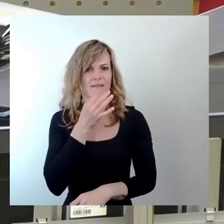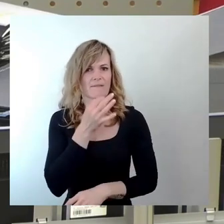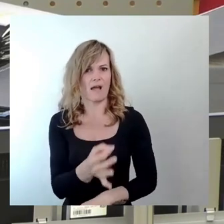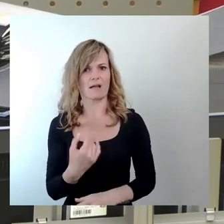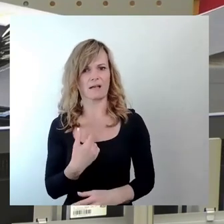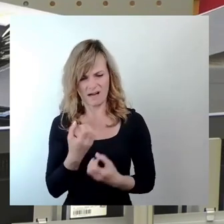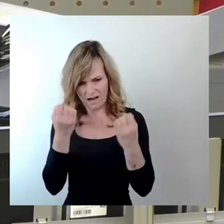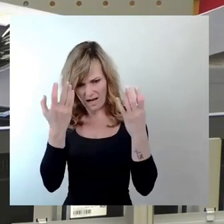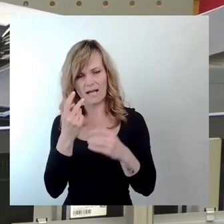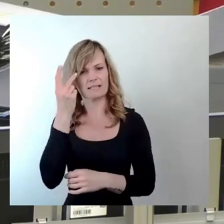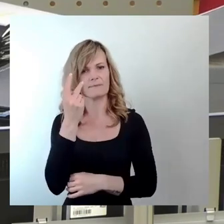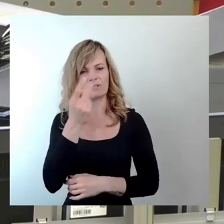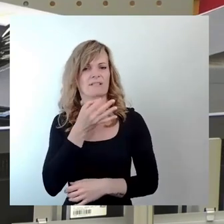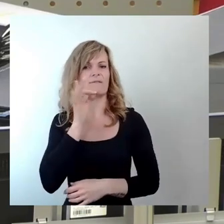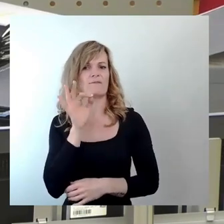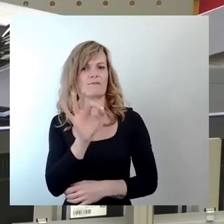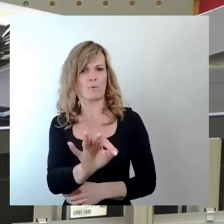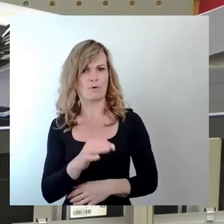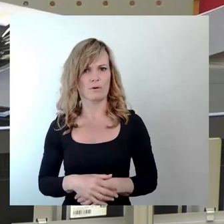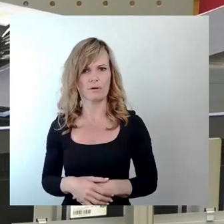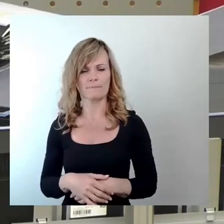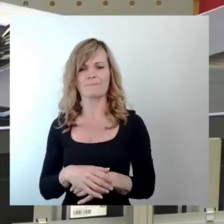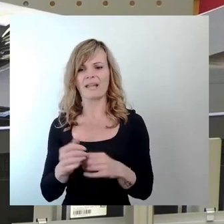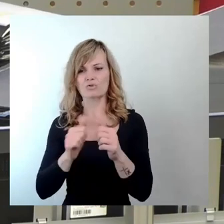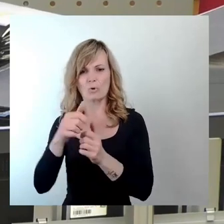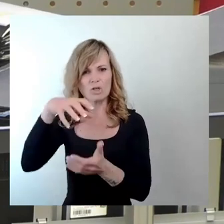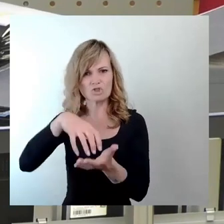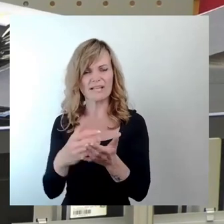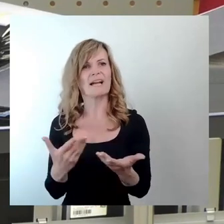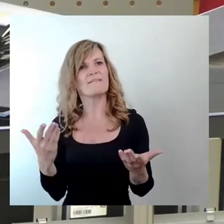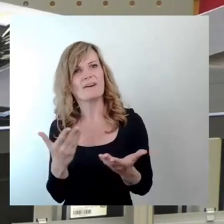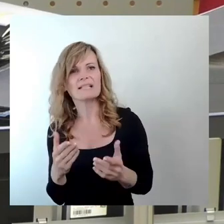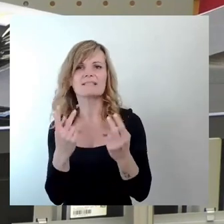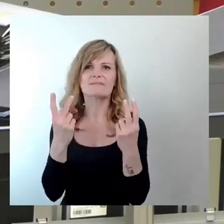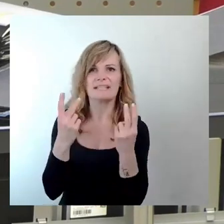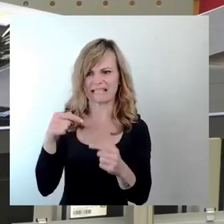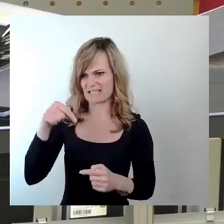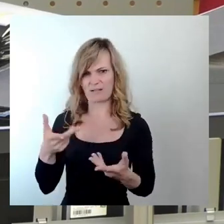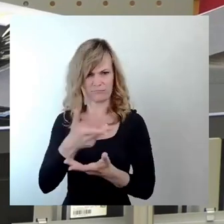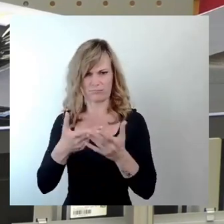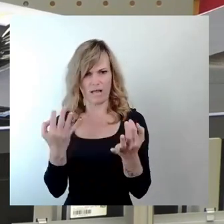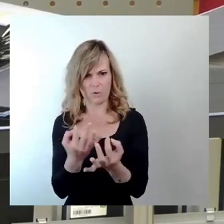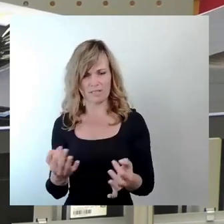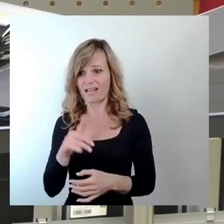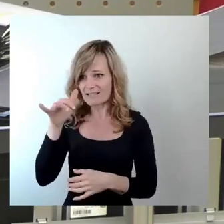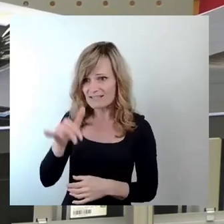in diesem Rat hier über die Bedeutung von Sportständen zu reden. Insbesondere dann, wenn wir einen engagierten Betreiber haben, der dort eine richtig geile Anlage betreibt,